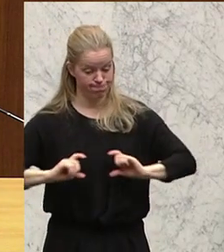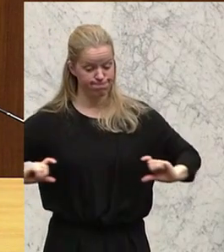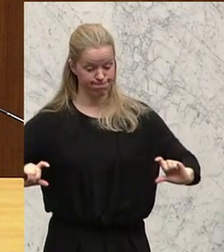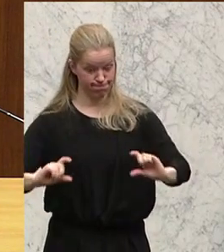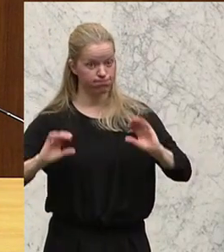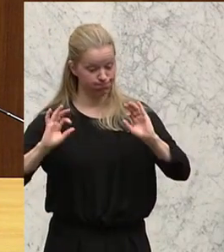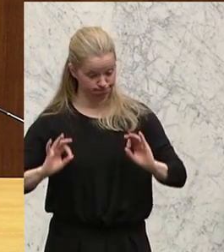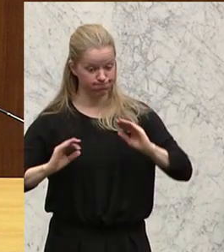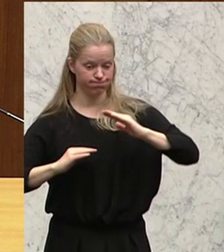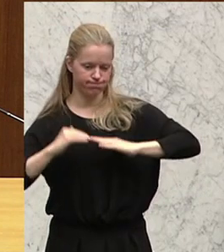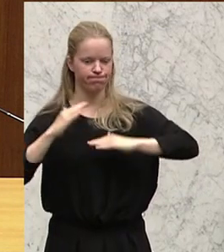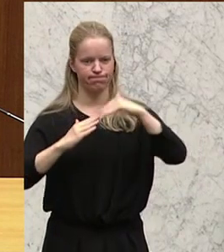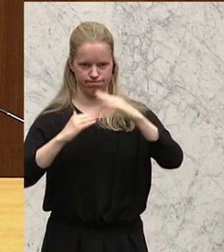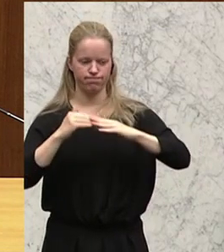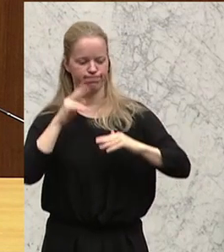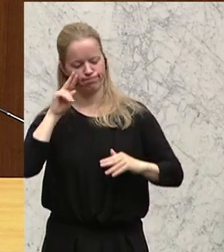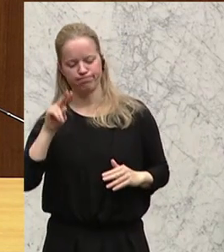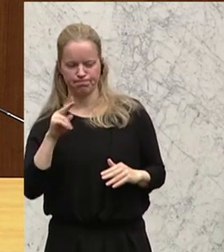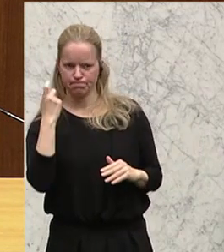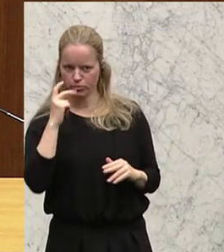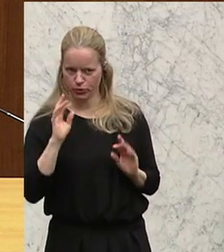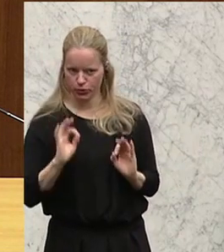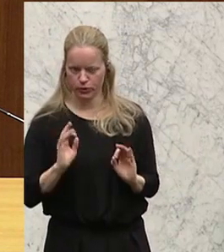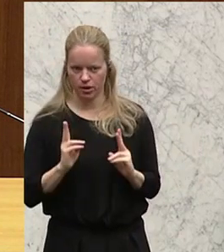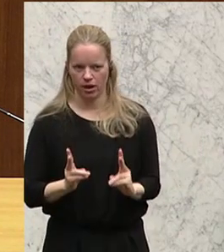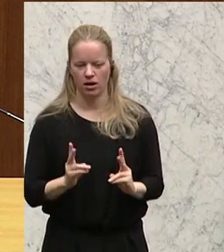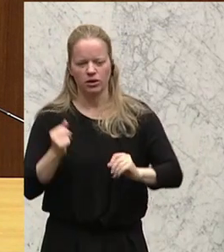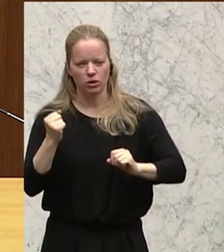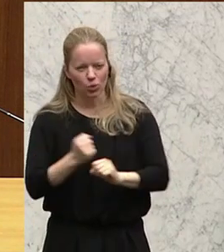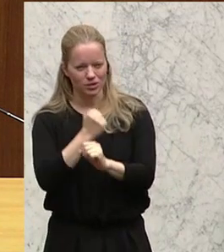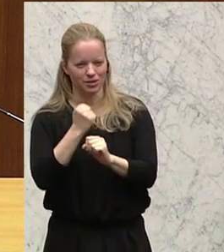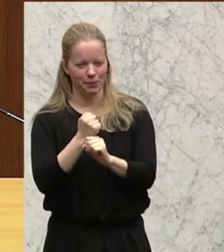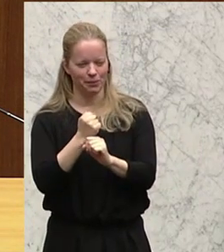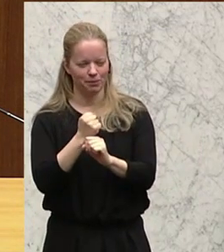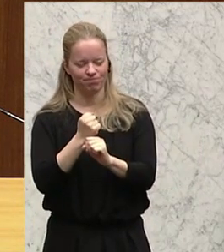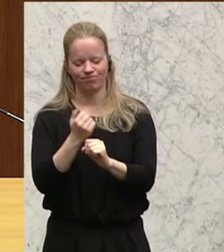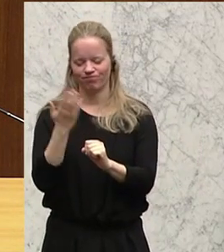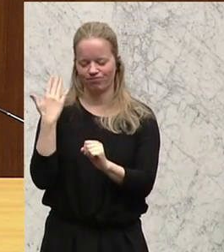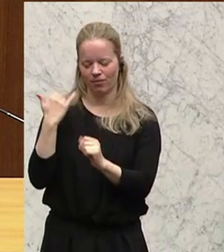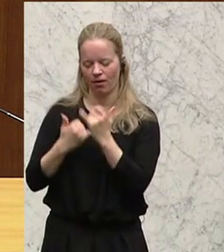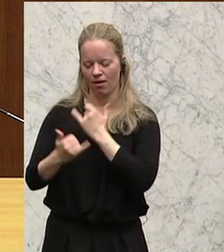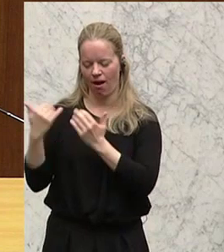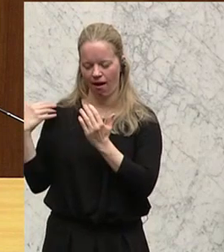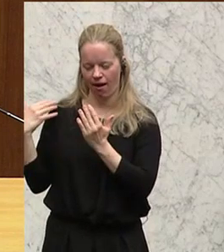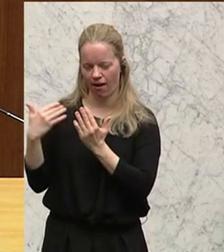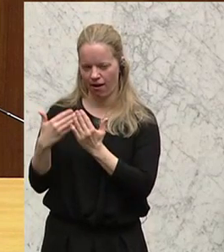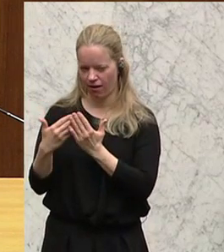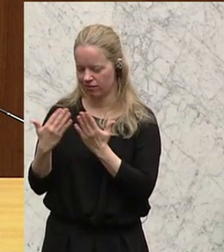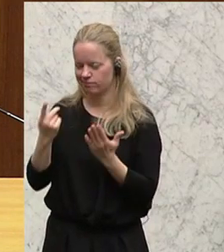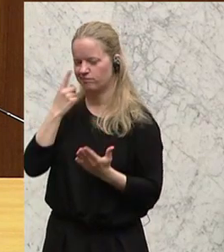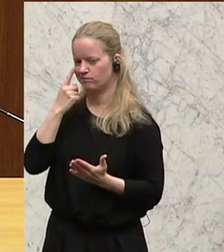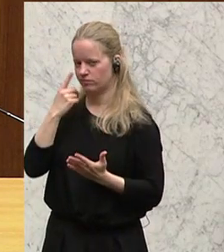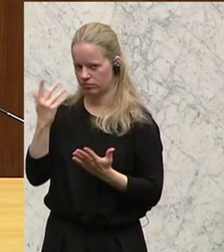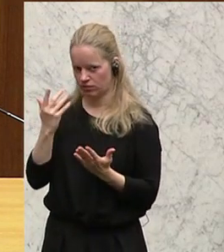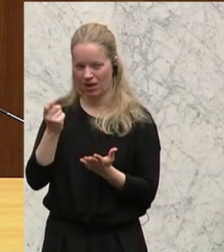gut aufbauen. Dennoch ist es in den vergangenen Jahren so gewesen, dass natürlich die Preise,